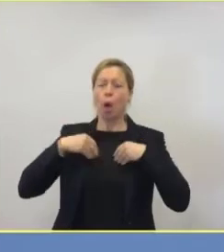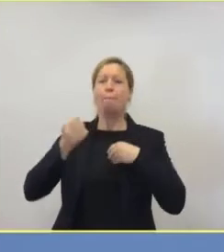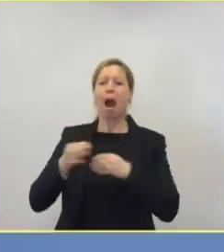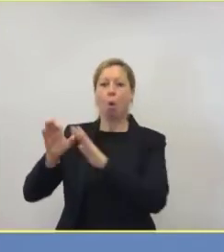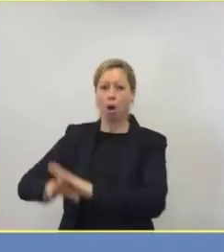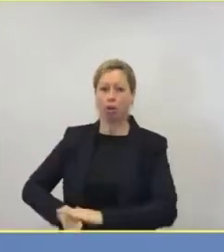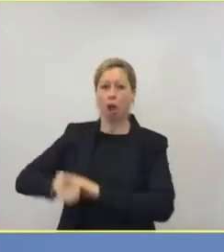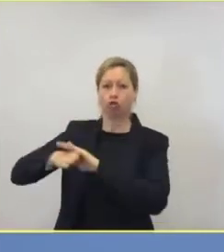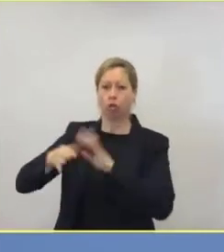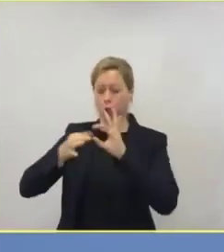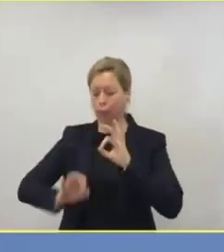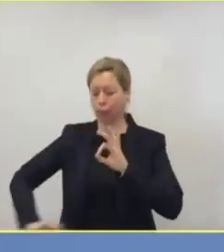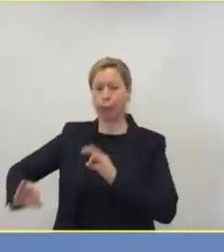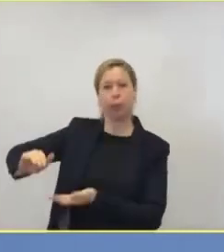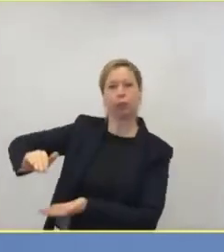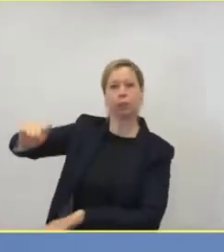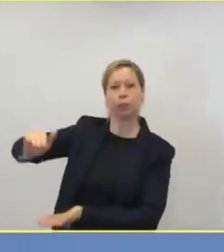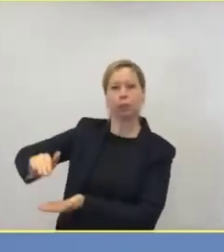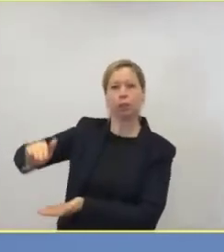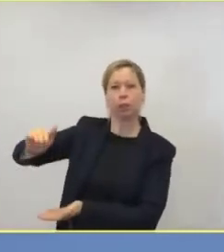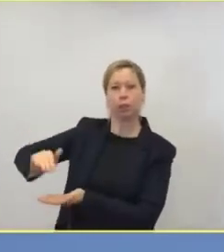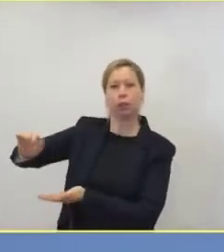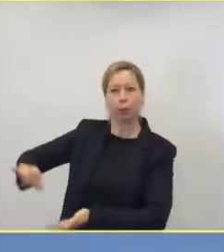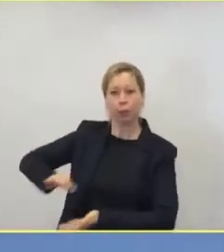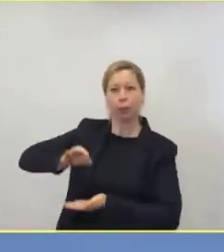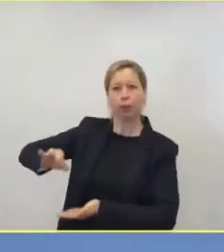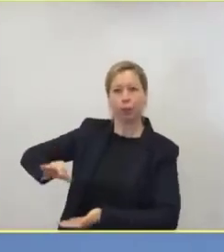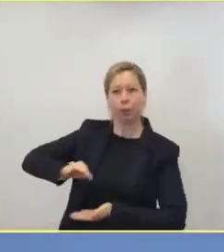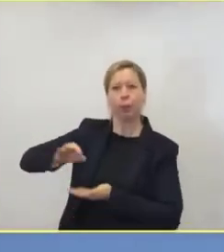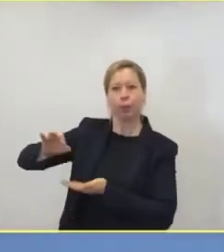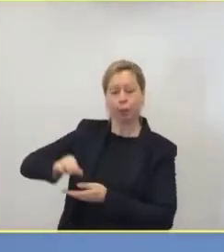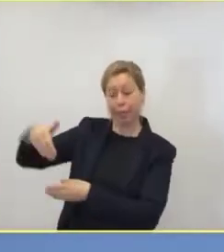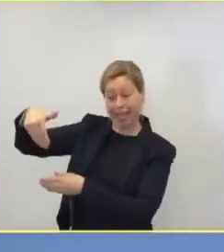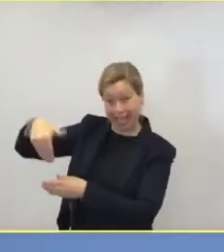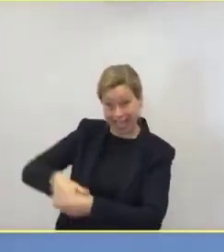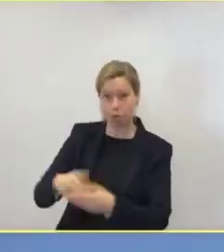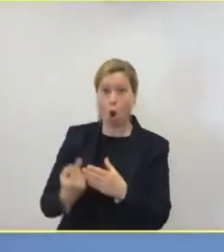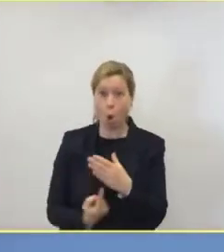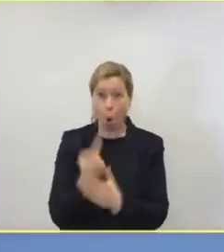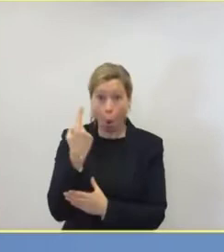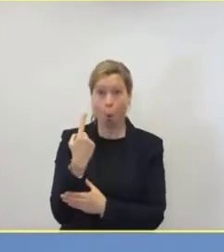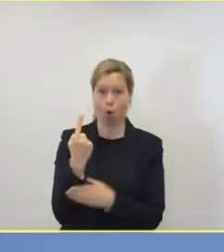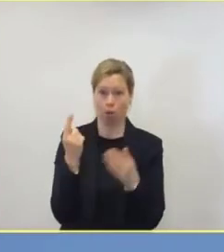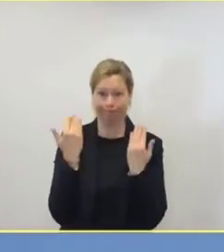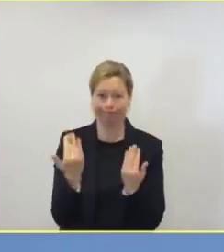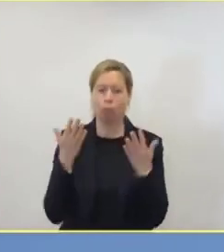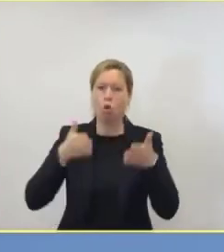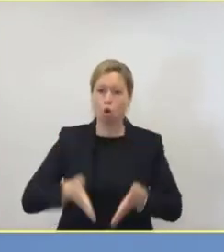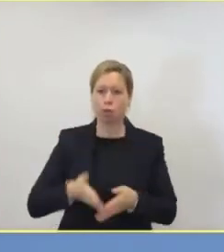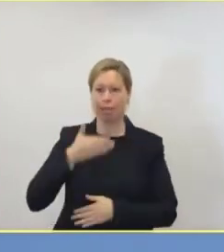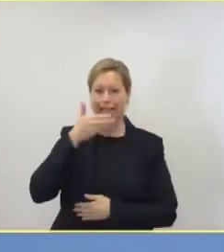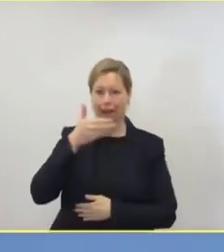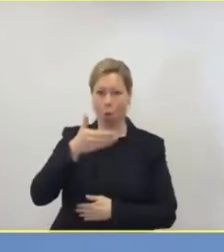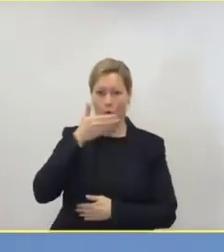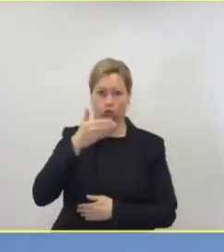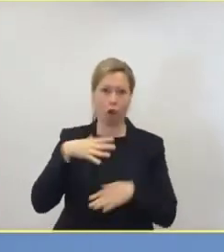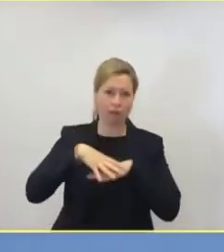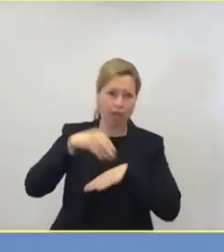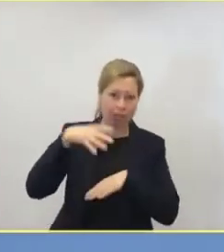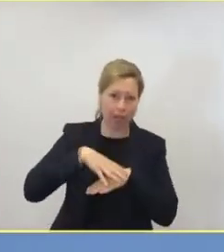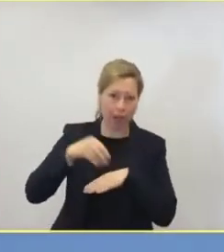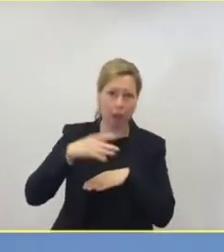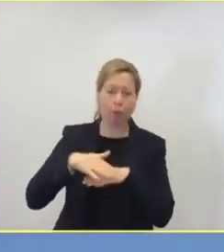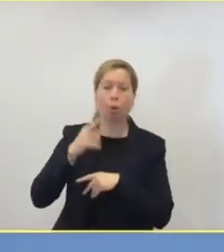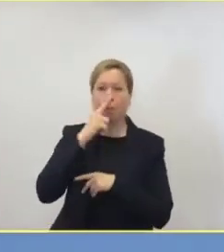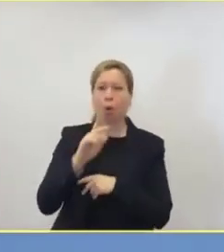Wann ist eine Sauerstofftherapie, eine sogenannte hochkonzentrierte Sauerstofftherapie, eine nichtinvasive Maskenbeatmung oder eine mechanische